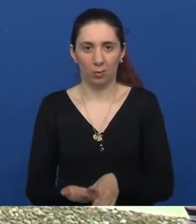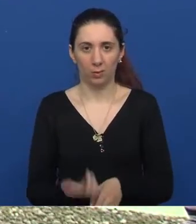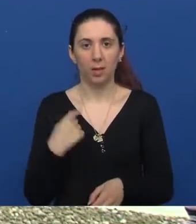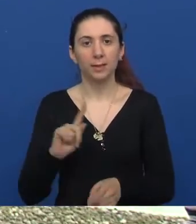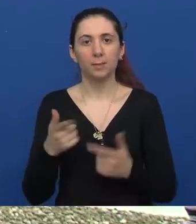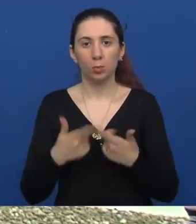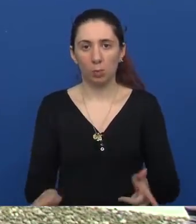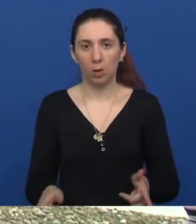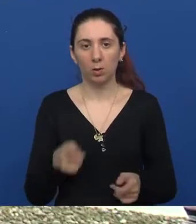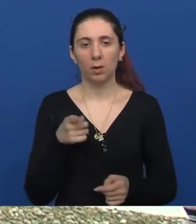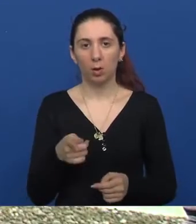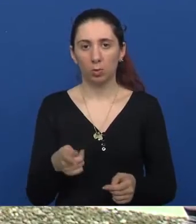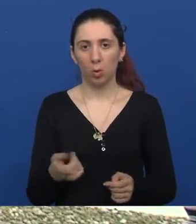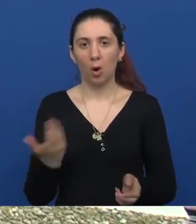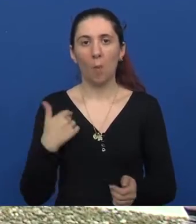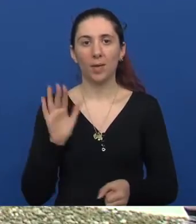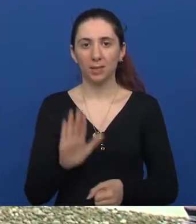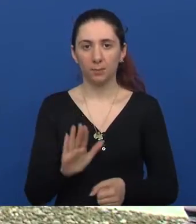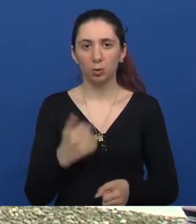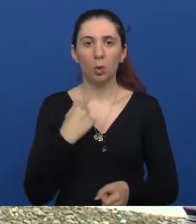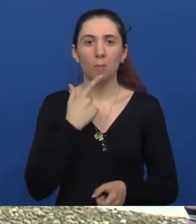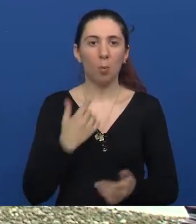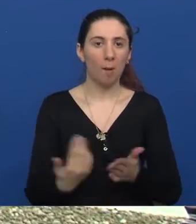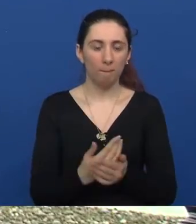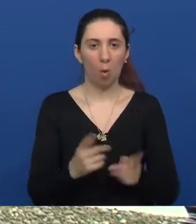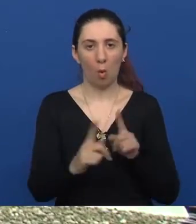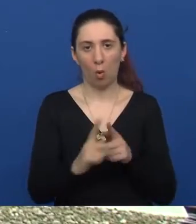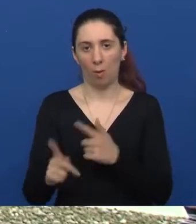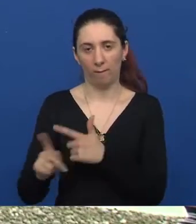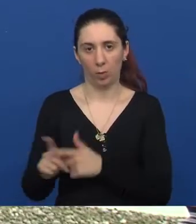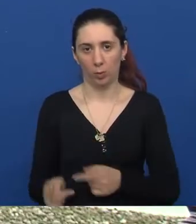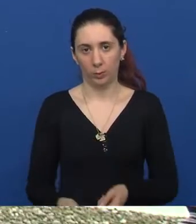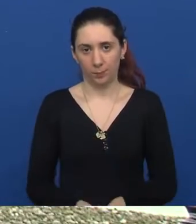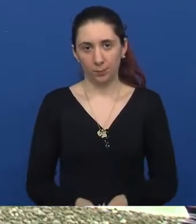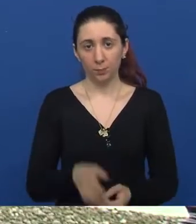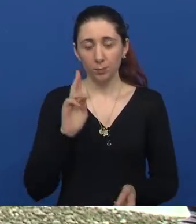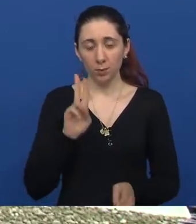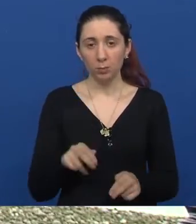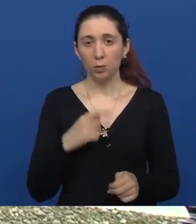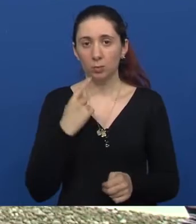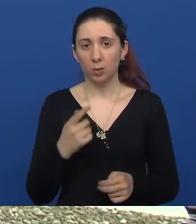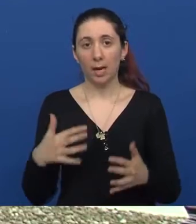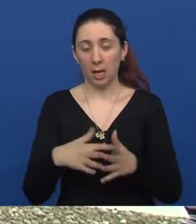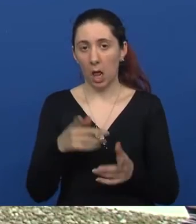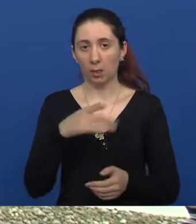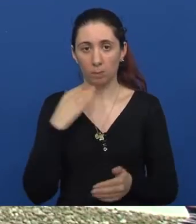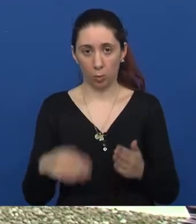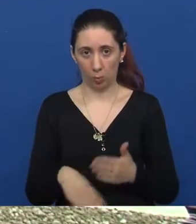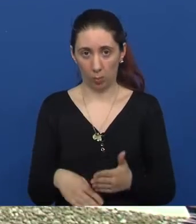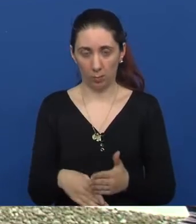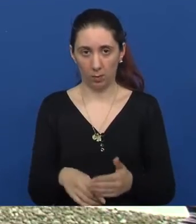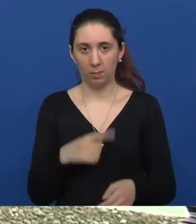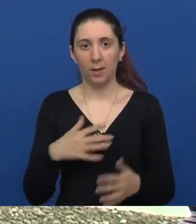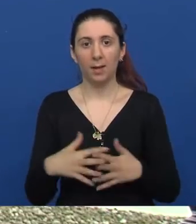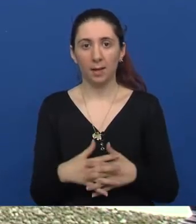nikad dopustila da me to spriječi, da probam ponovo. Moramo spomenuti, zapravo i grad ti je pomagao, je li tako? Grad